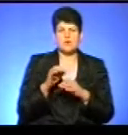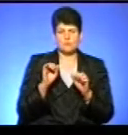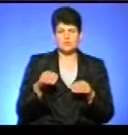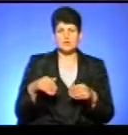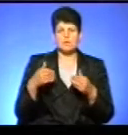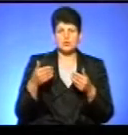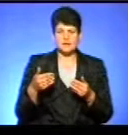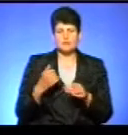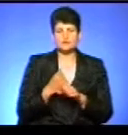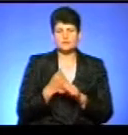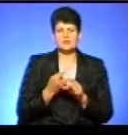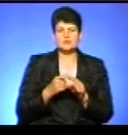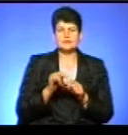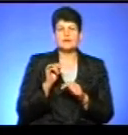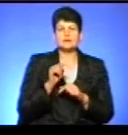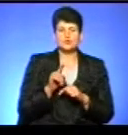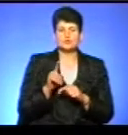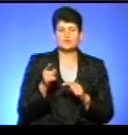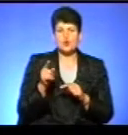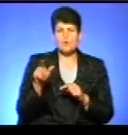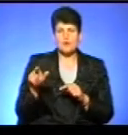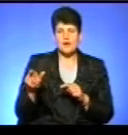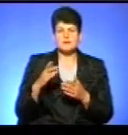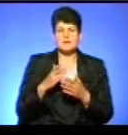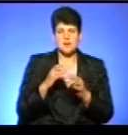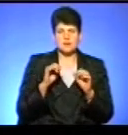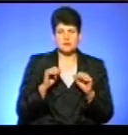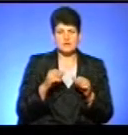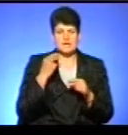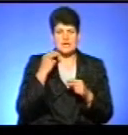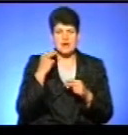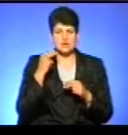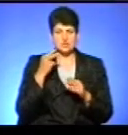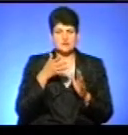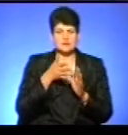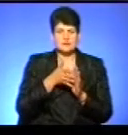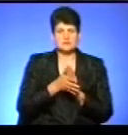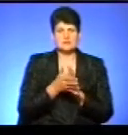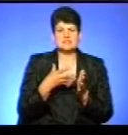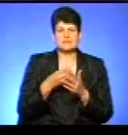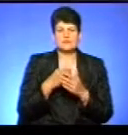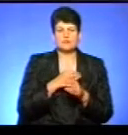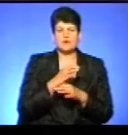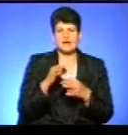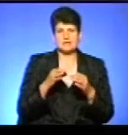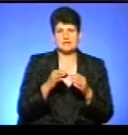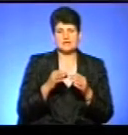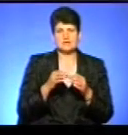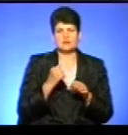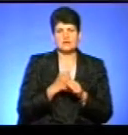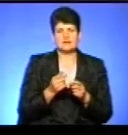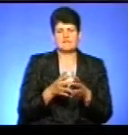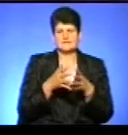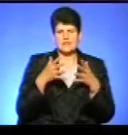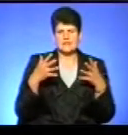подати. І зроблено це для того, щоб тернополяни мали можливість краще реалізувати свої проєкти і реалізовувати великі масштабні